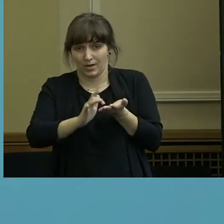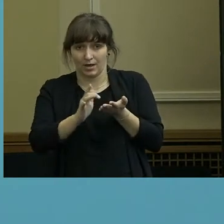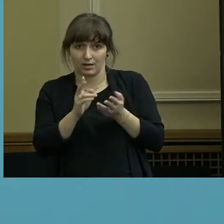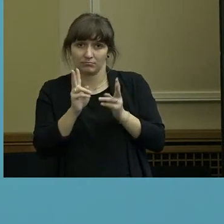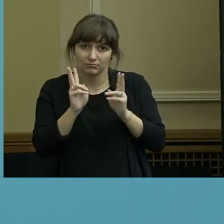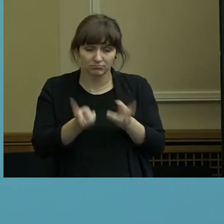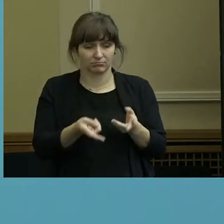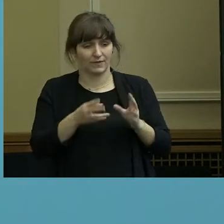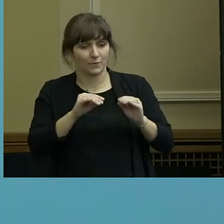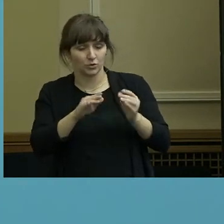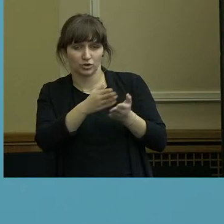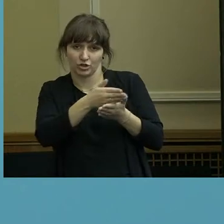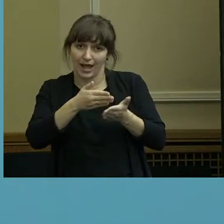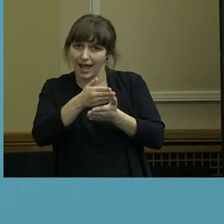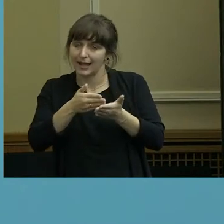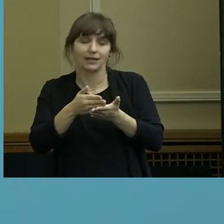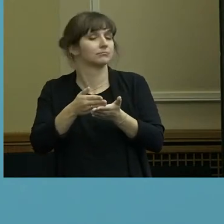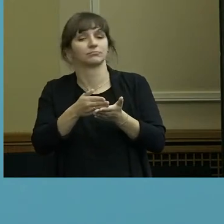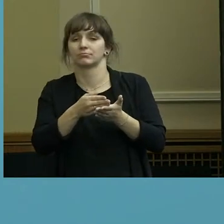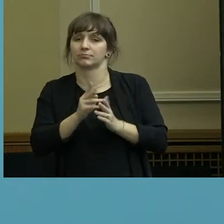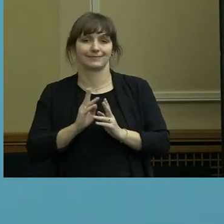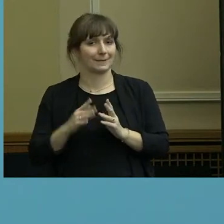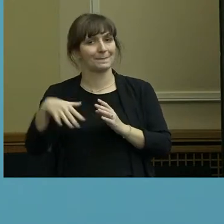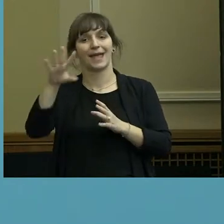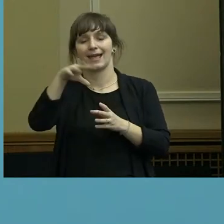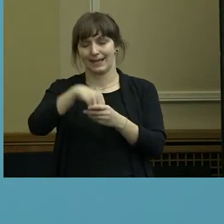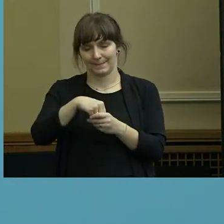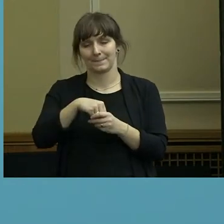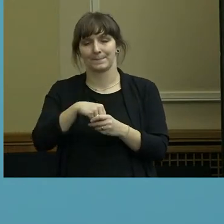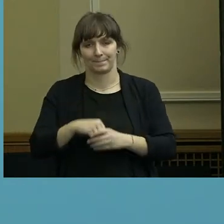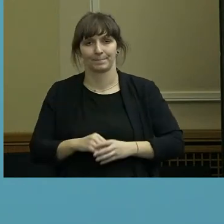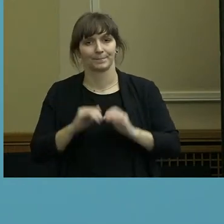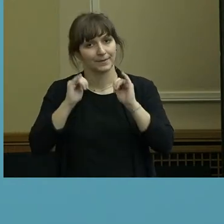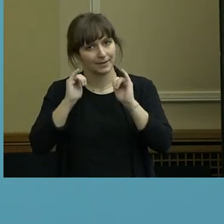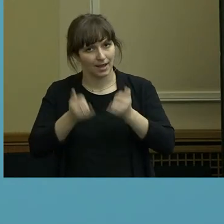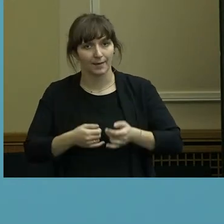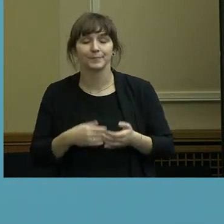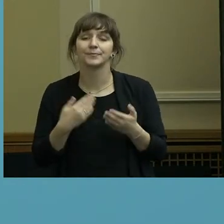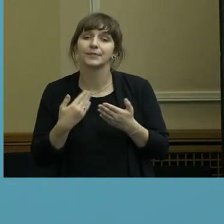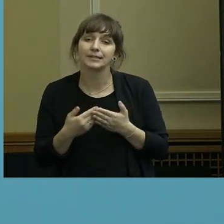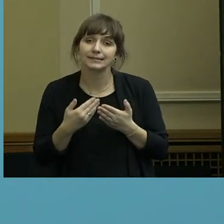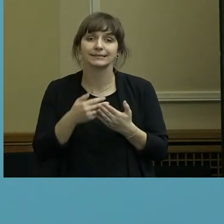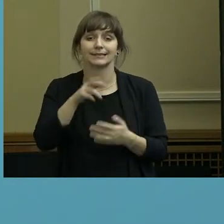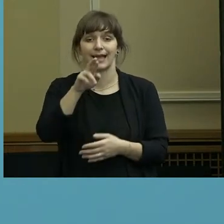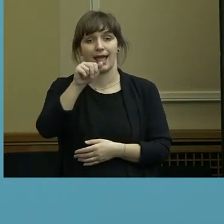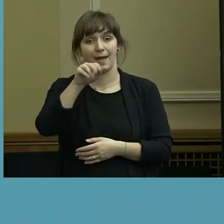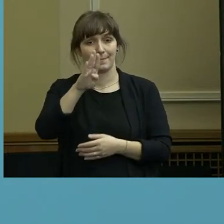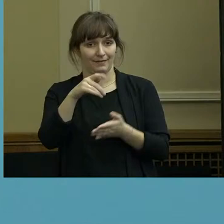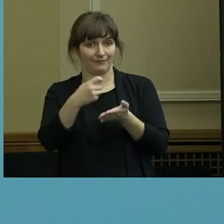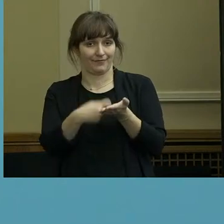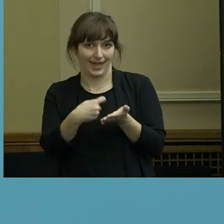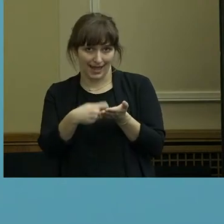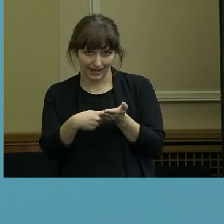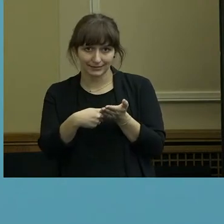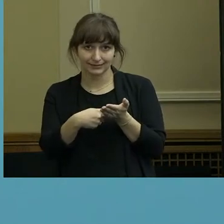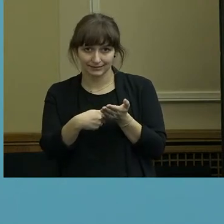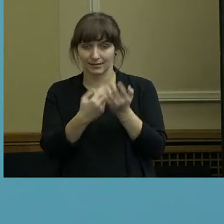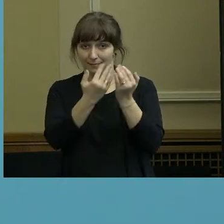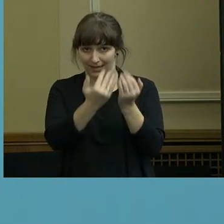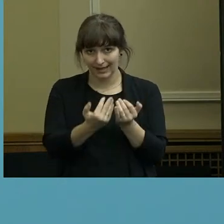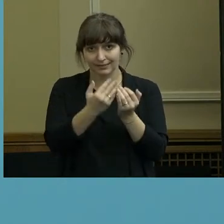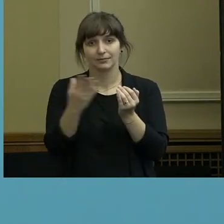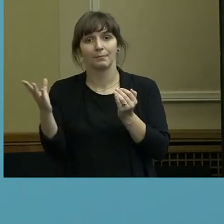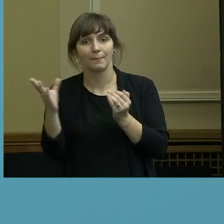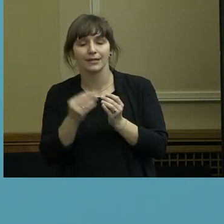Teile des Netzes? Nein, das ist es nicht. Deswegen ist es so, wird der RAB-Wert mit einem sogenannten Multiplikator